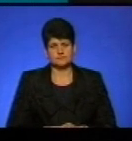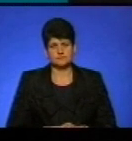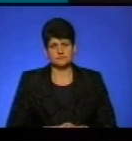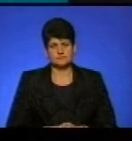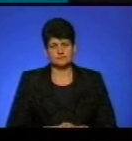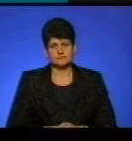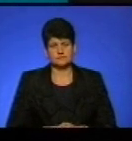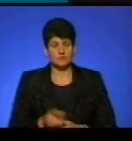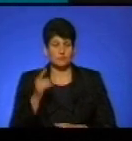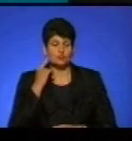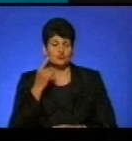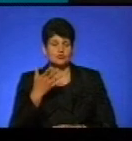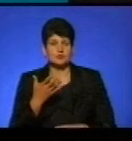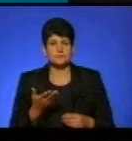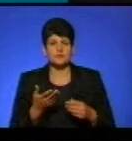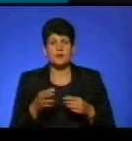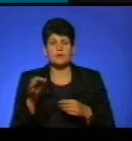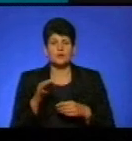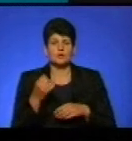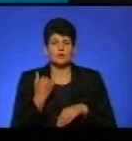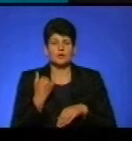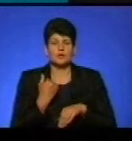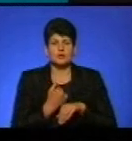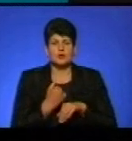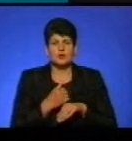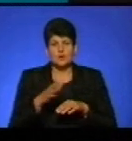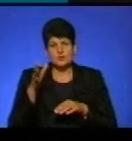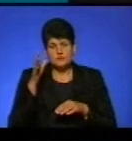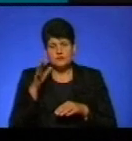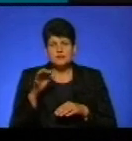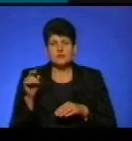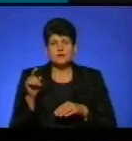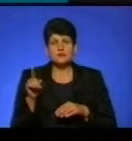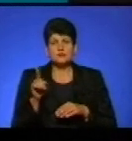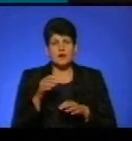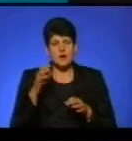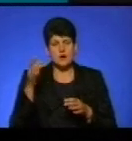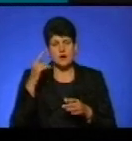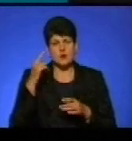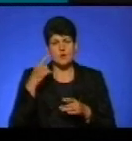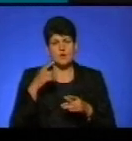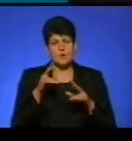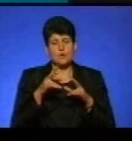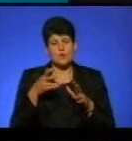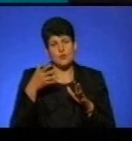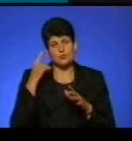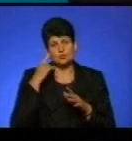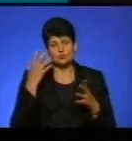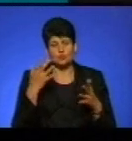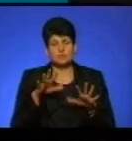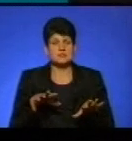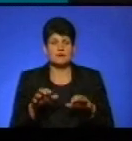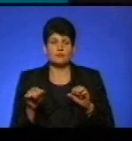От, власне, почули ми від очільниці управління освіти, що на розсуд місцевої влади і, власне, що